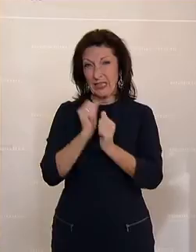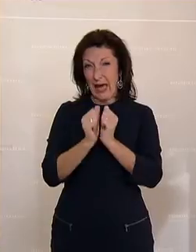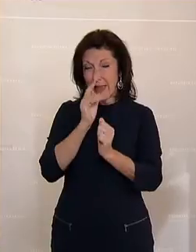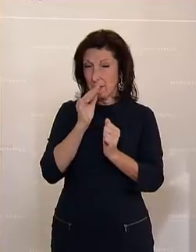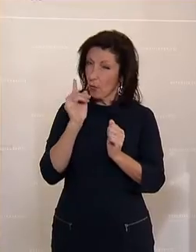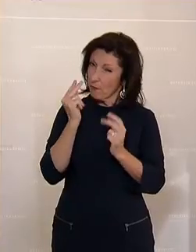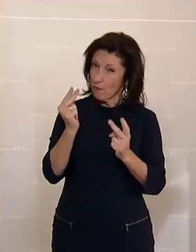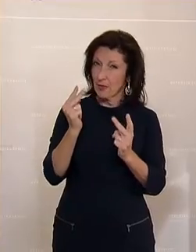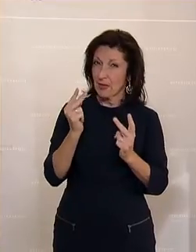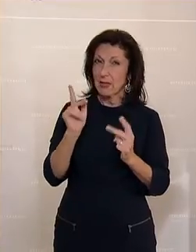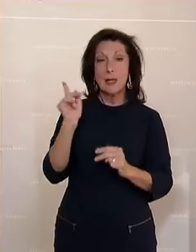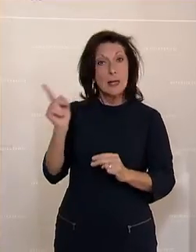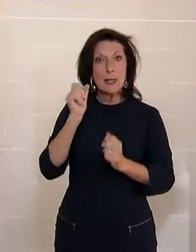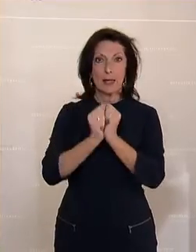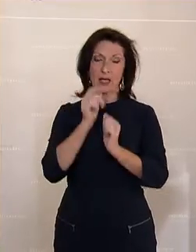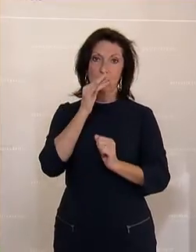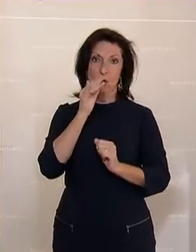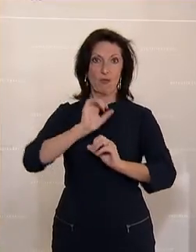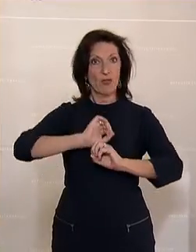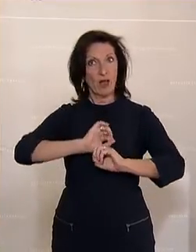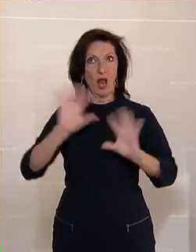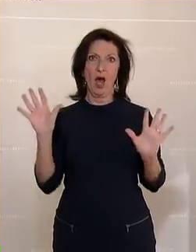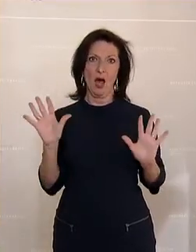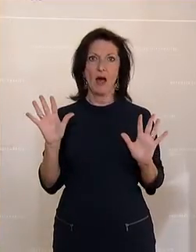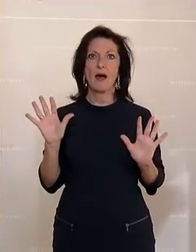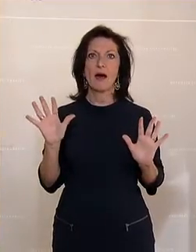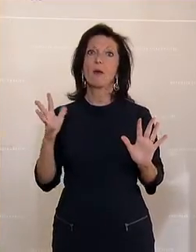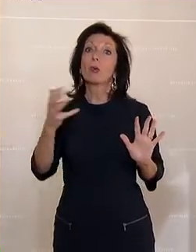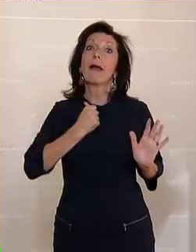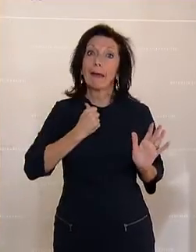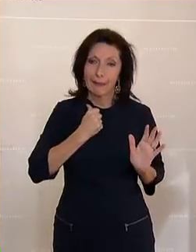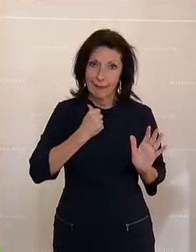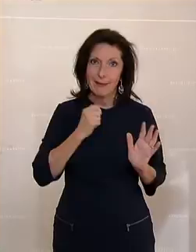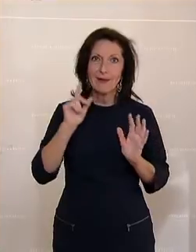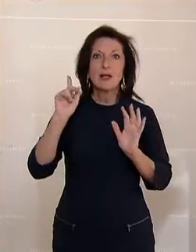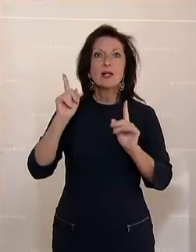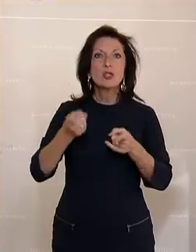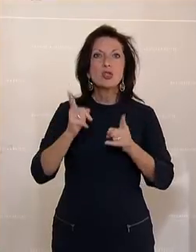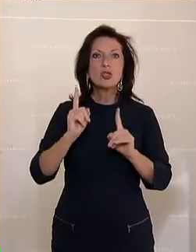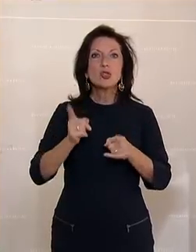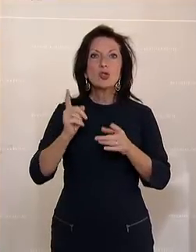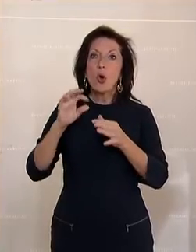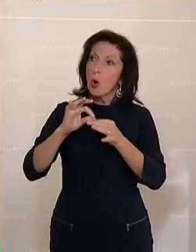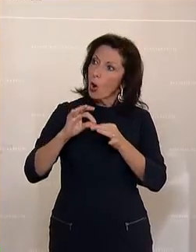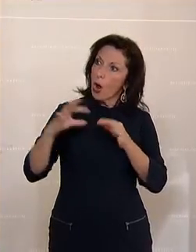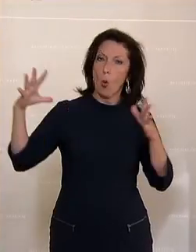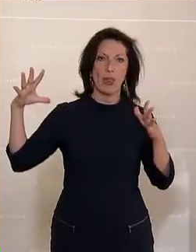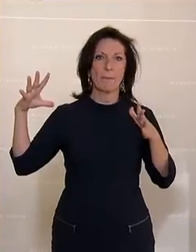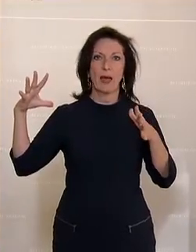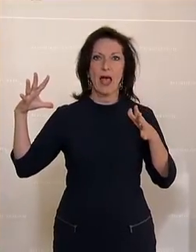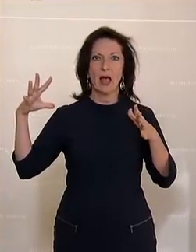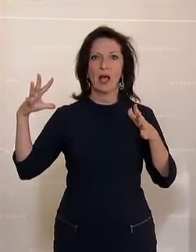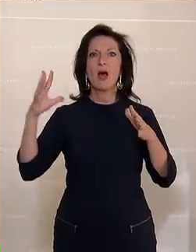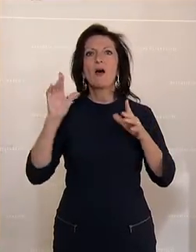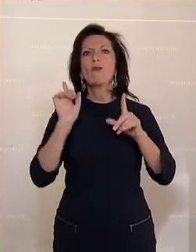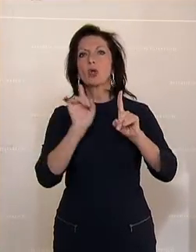der Rechnungshof deutlich, ja, dass der Rechnungshof endlich unabhängig wird von den Rücklagenentnahmen. Das ist uns auch aufgefallen.